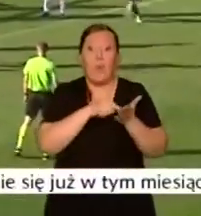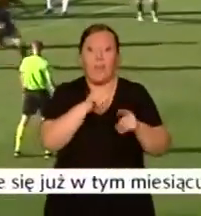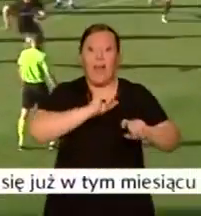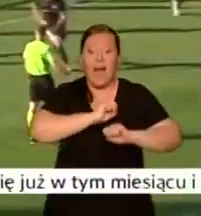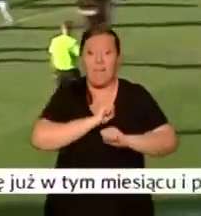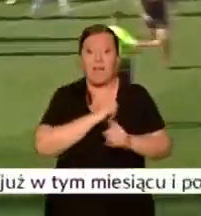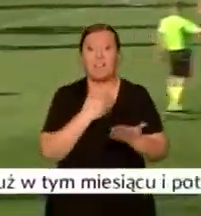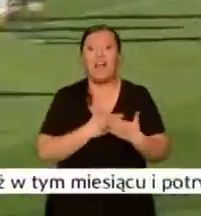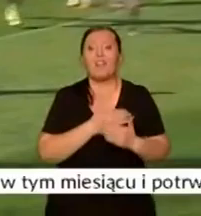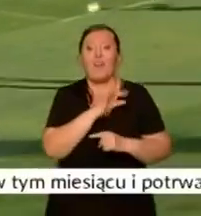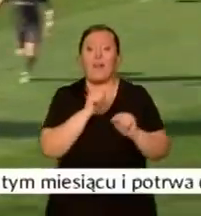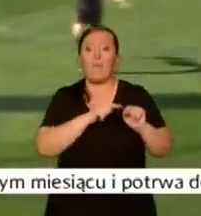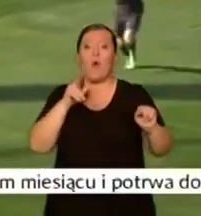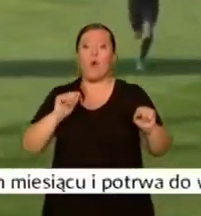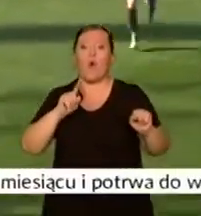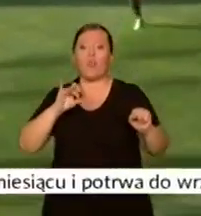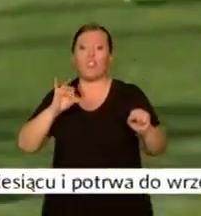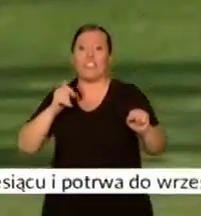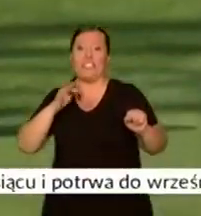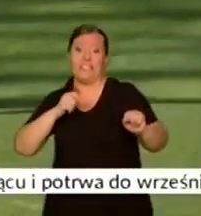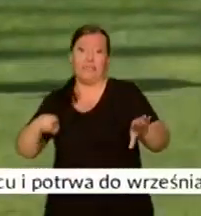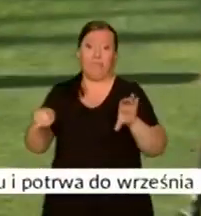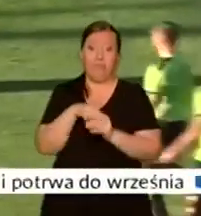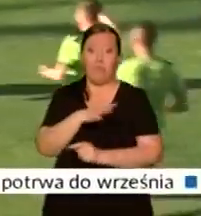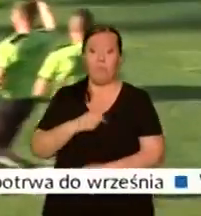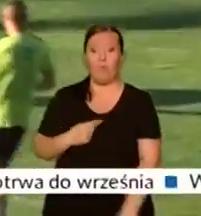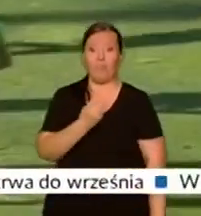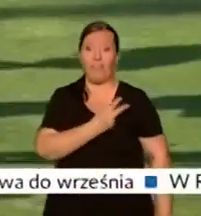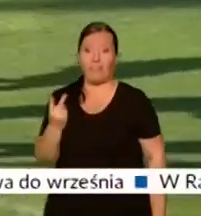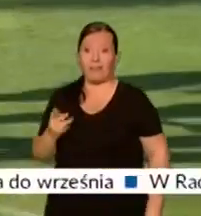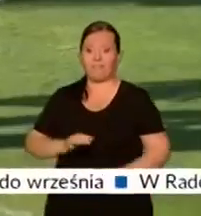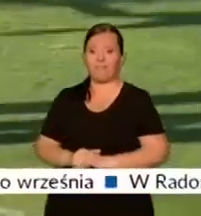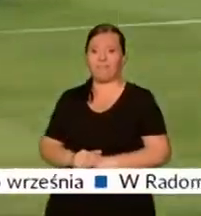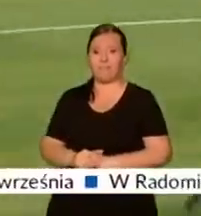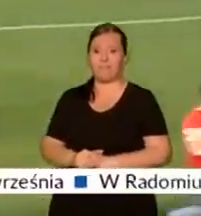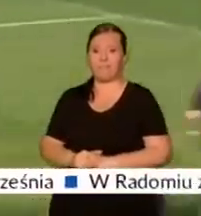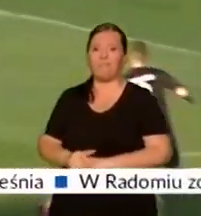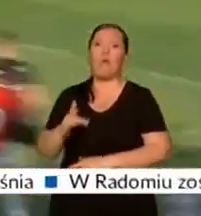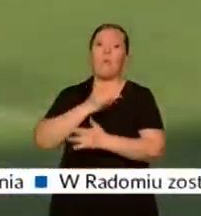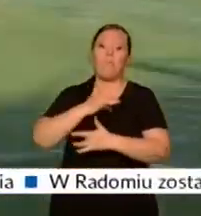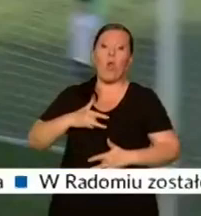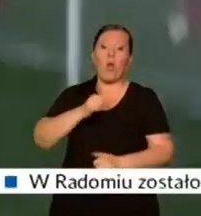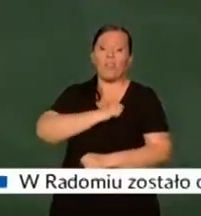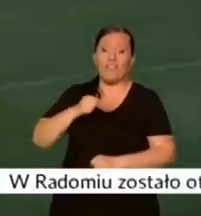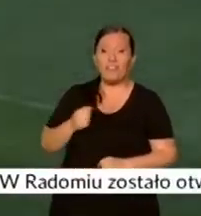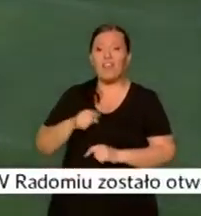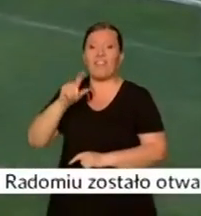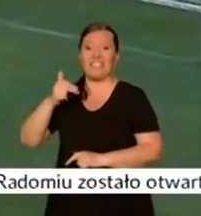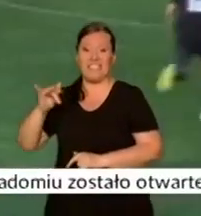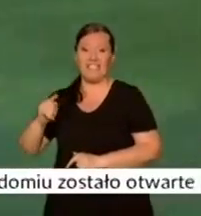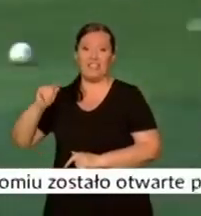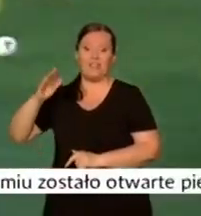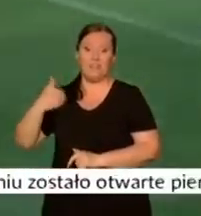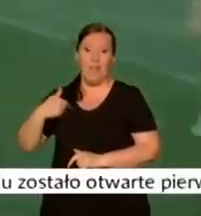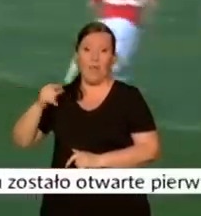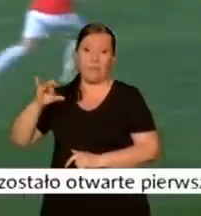zaskoczyć Andrzejowi Kosińskiemu, który wyrównał po bezpośrednim uderzeniu z rzutu rożnego. Polonia-Warszawa znicz biała piska 2 do 2.